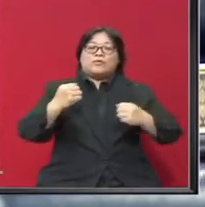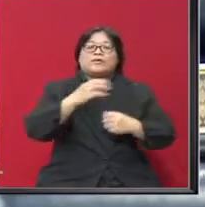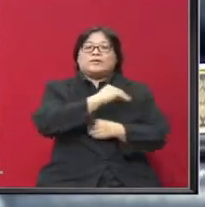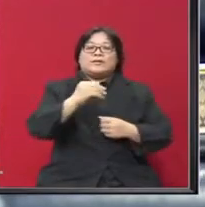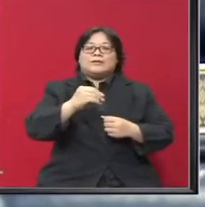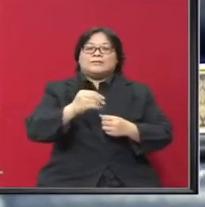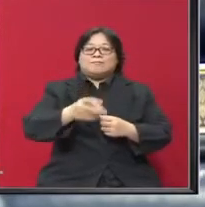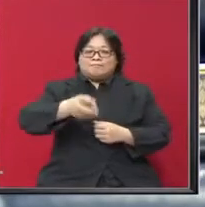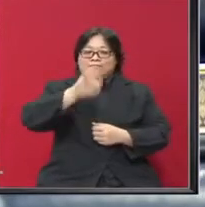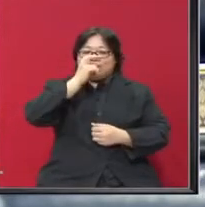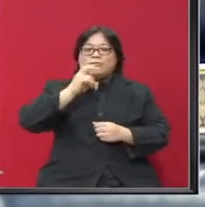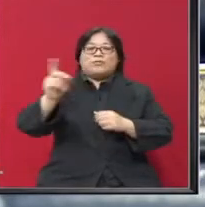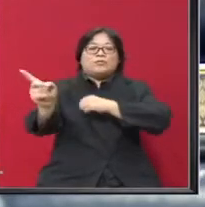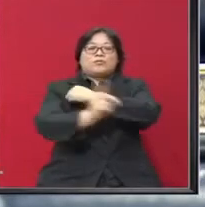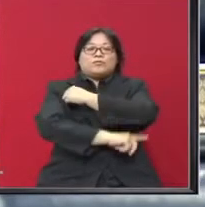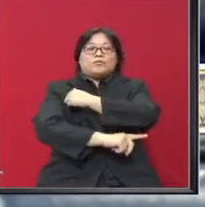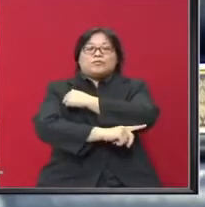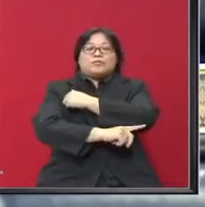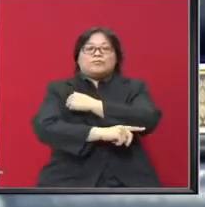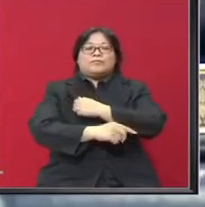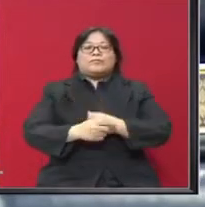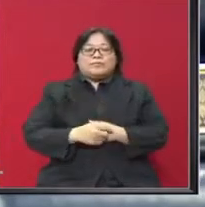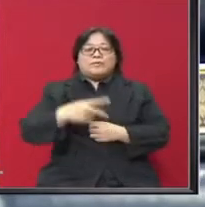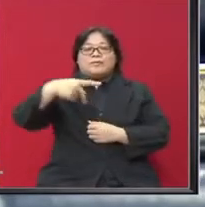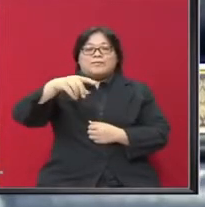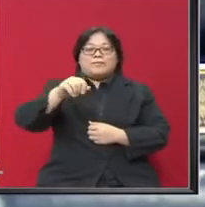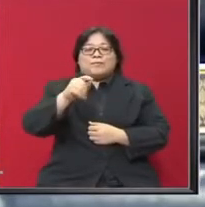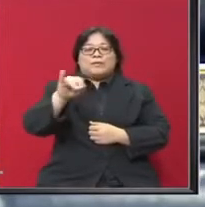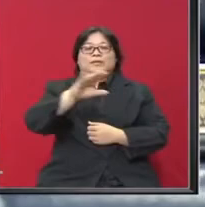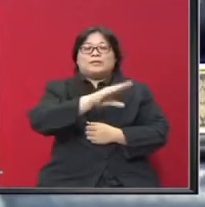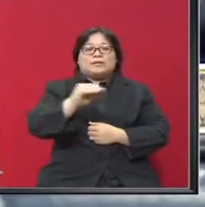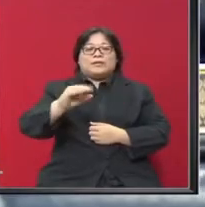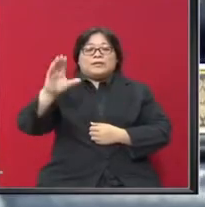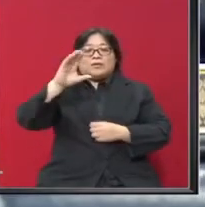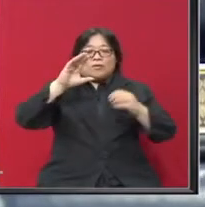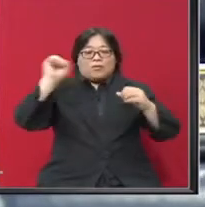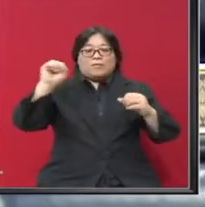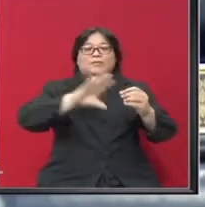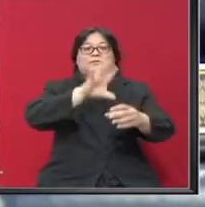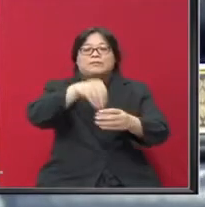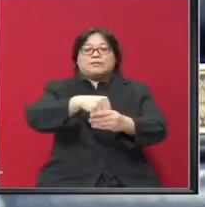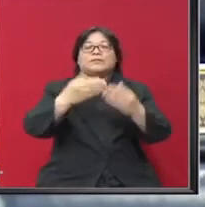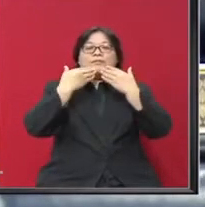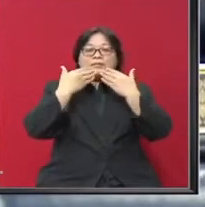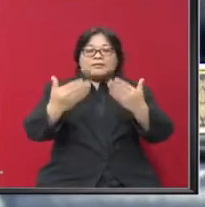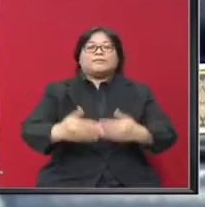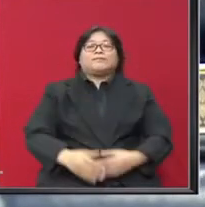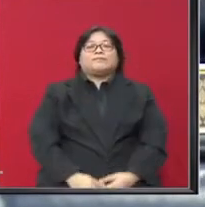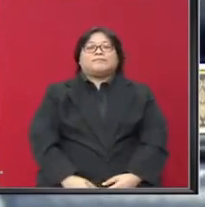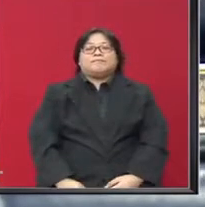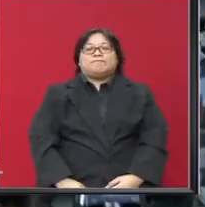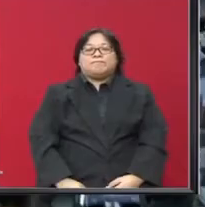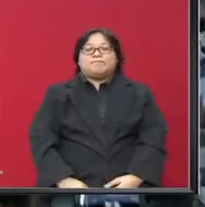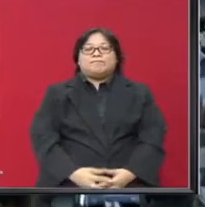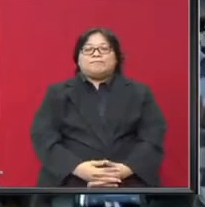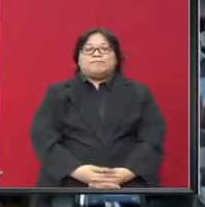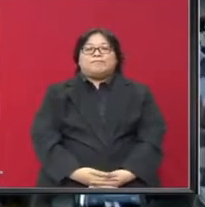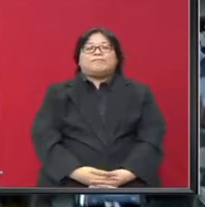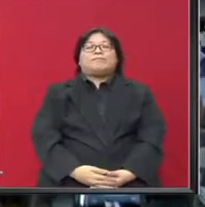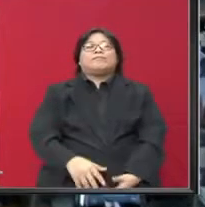memperketatkan hukuman Yang sedia ada kepada parti dan juga mandikan yang terlibat Pindah si Yang